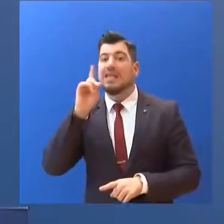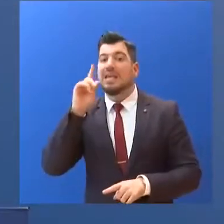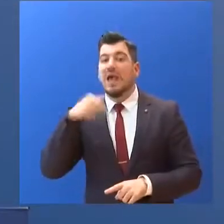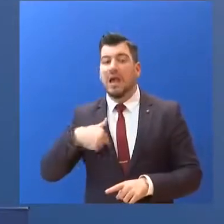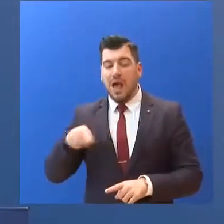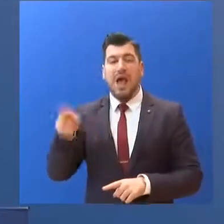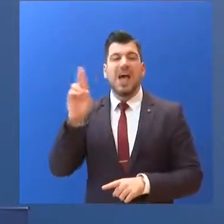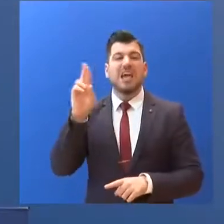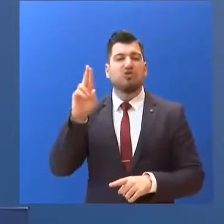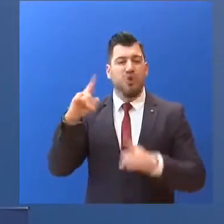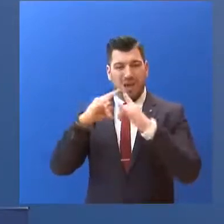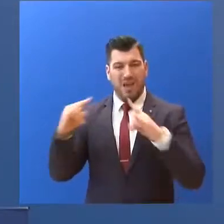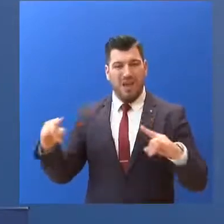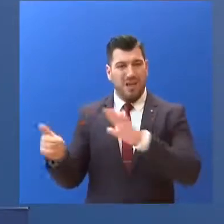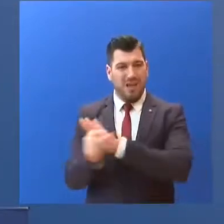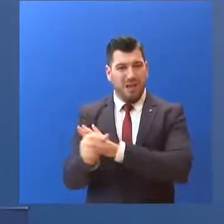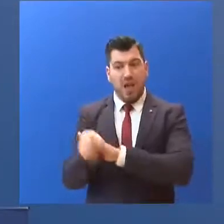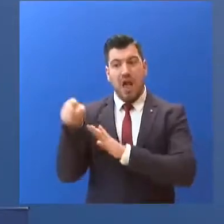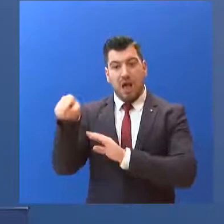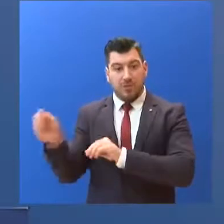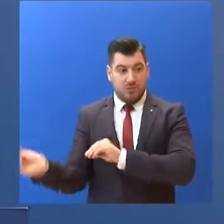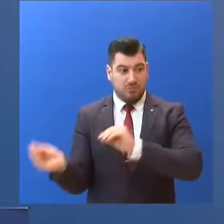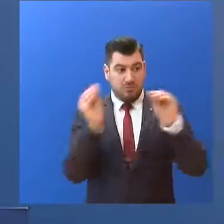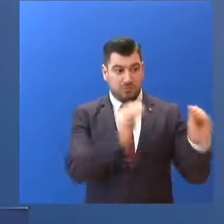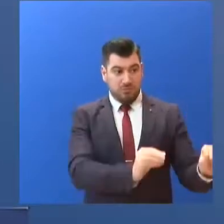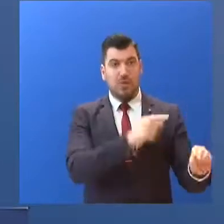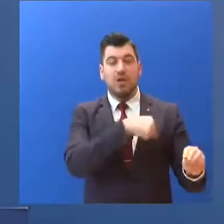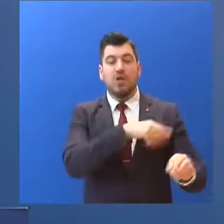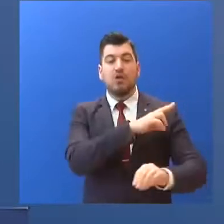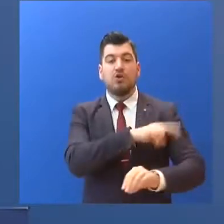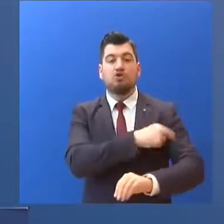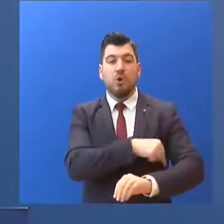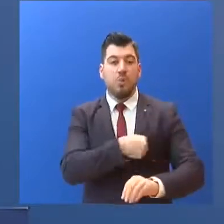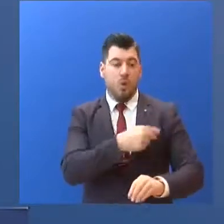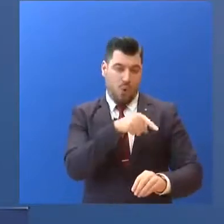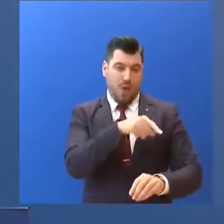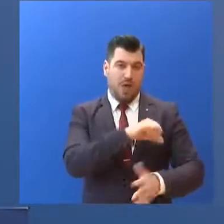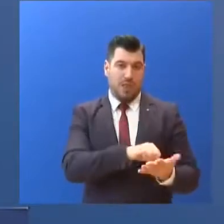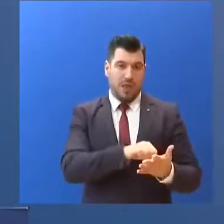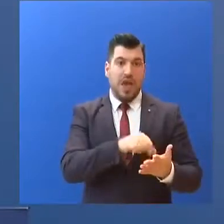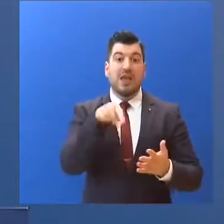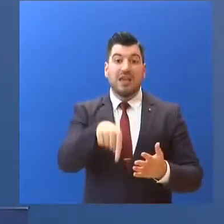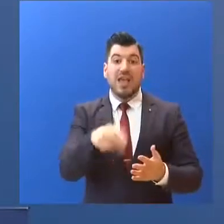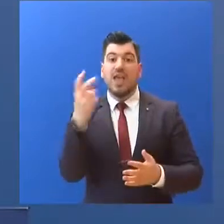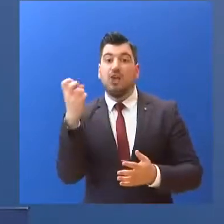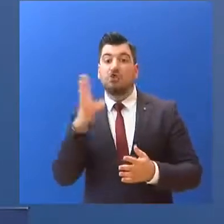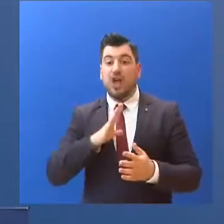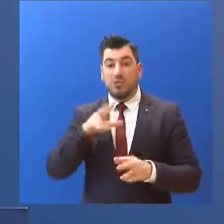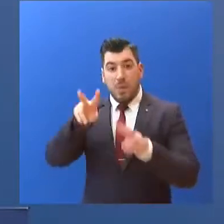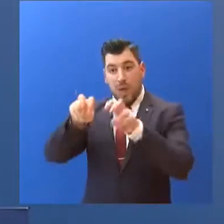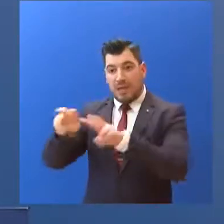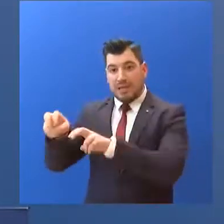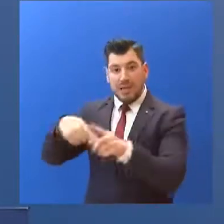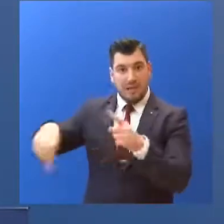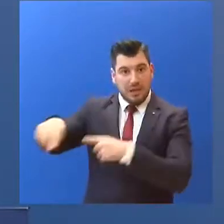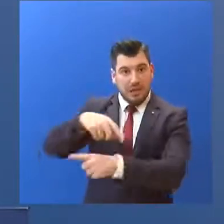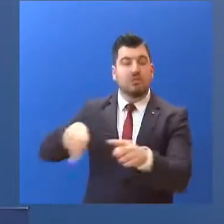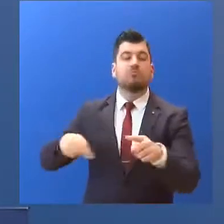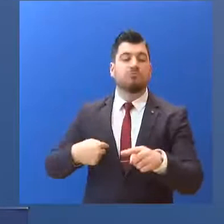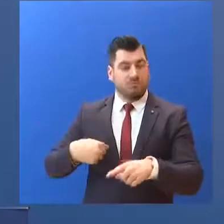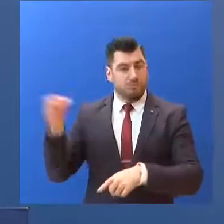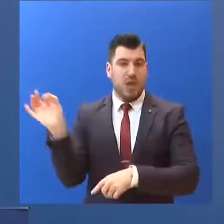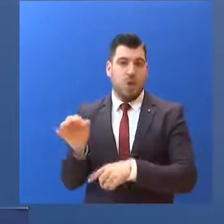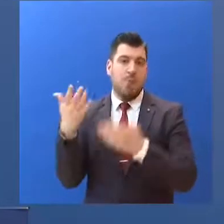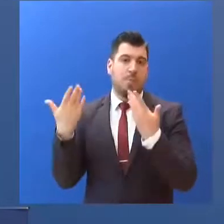στη Ριτσόνα... νοσηλεύεται σε νοσοκομείο της Αθήνας... ενώ 20 άτομα από τα 63 που εξετάστηκαν... βρέθηκαν θετικά στον ιό,